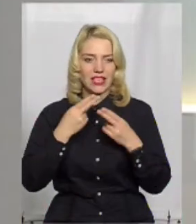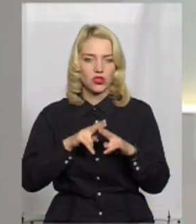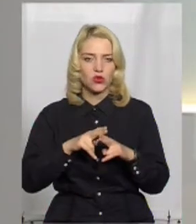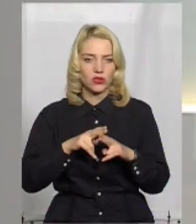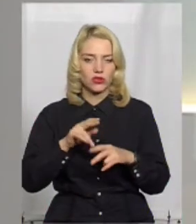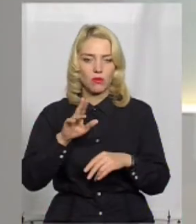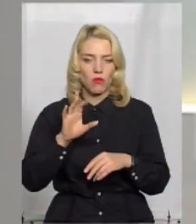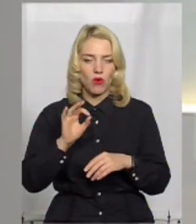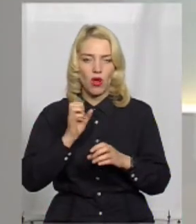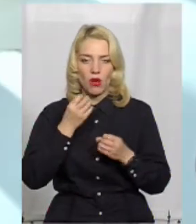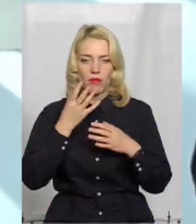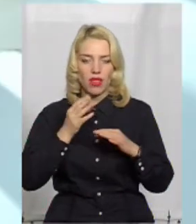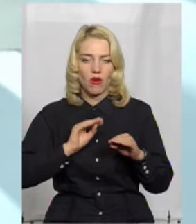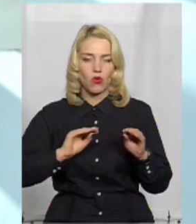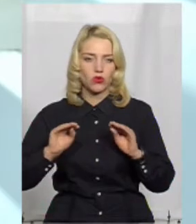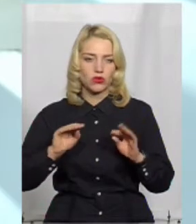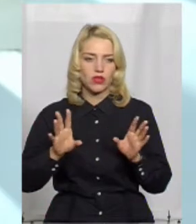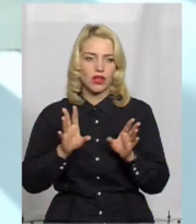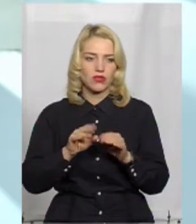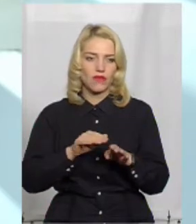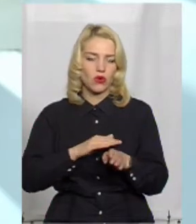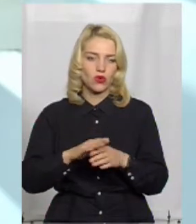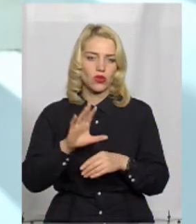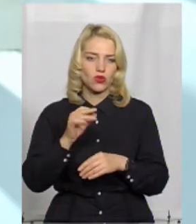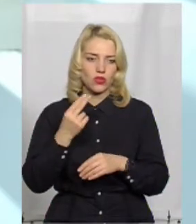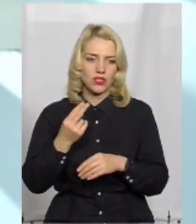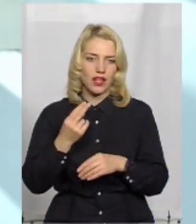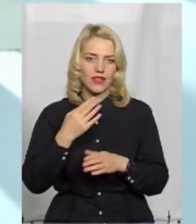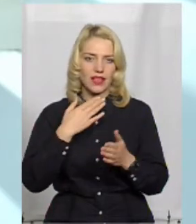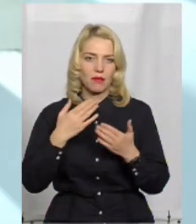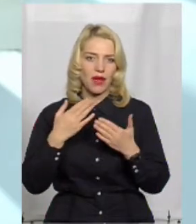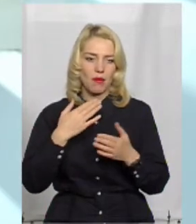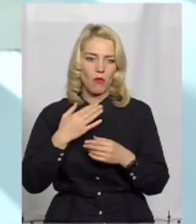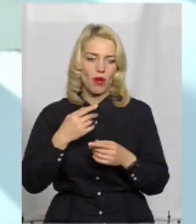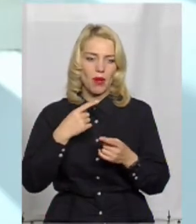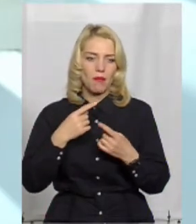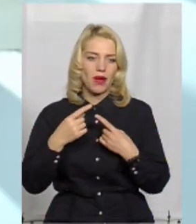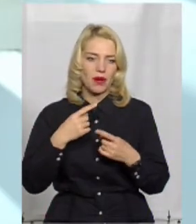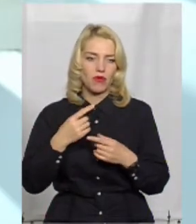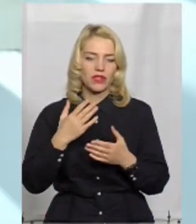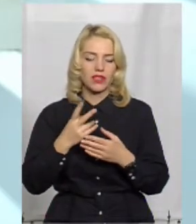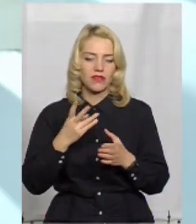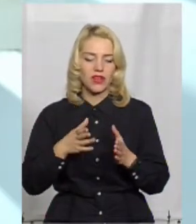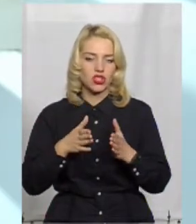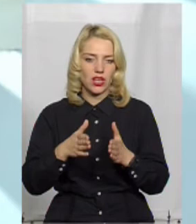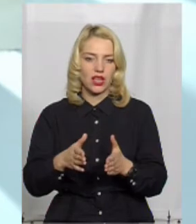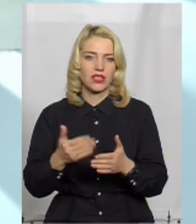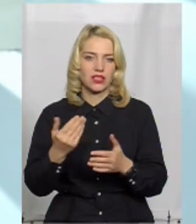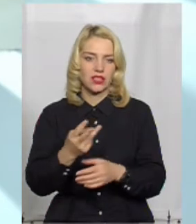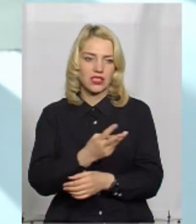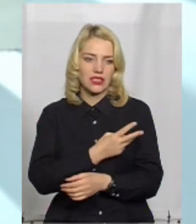благоустрою. І разом виконують ролі соціальних перемовників. Тобто є два шляхи їх